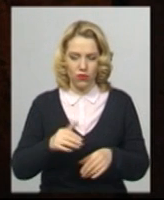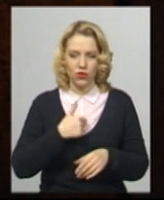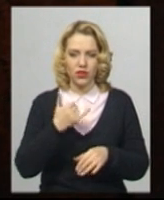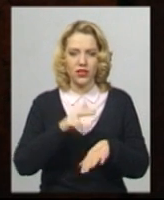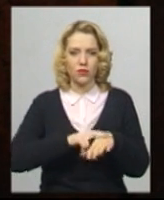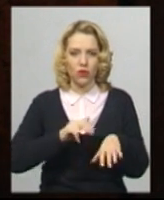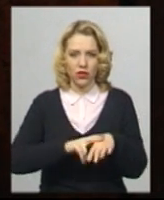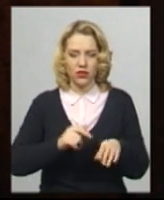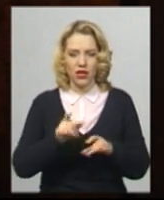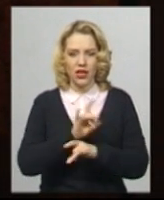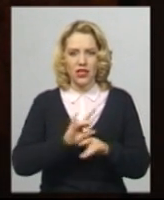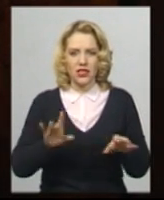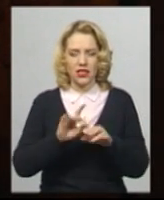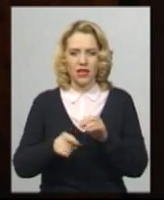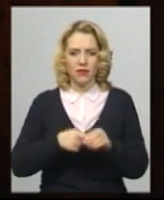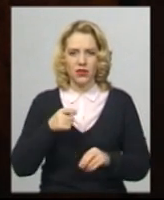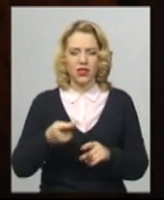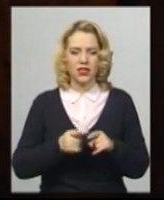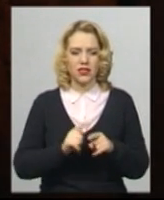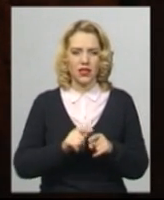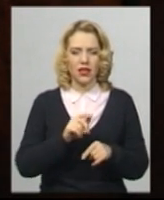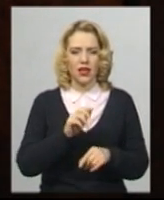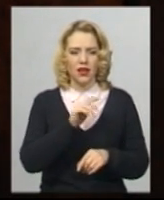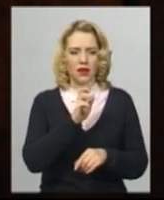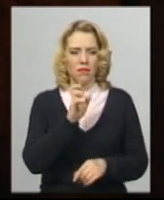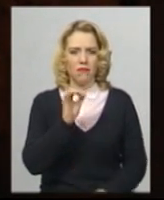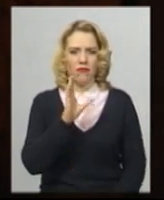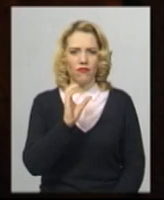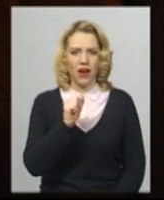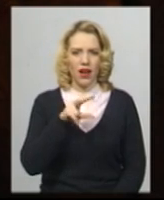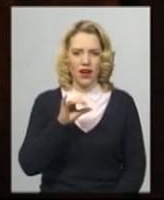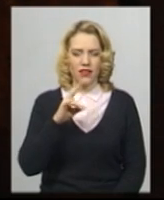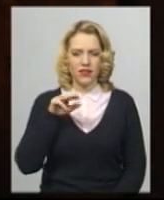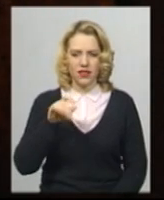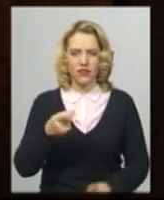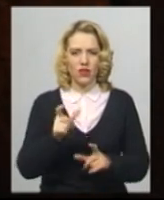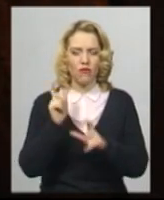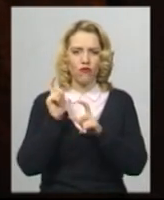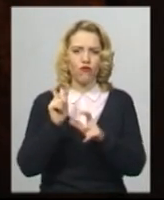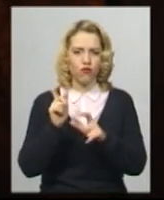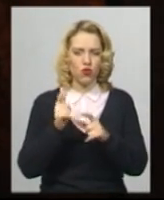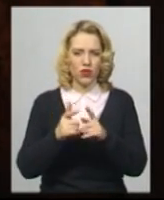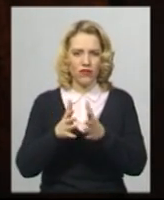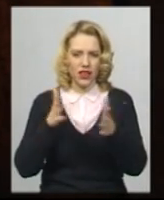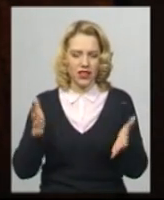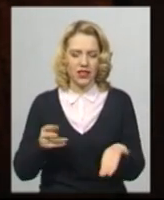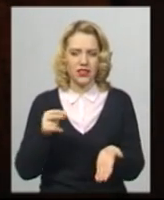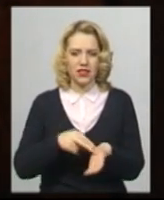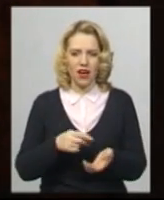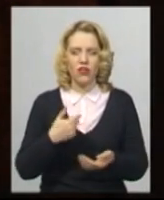заявлю на цей валентин, що вони ставлять фури, і за цих фур нічого не видно. І вони від нас не йшли.